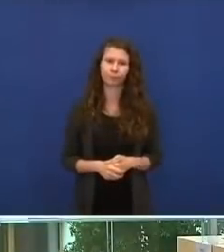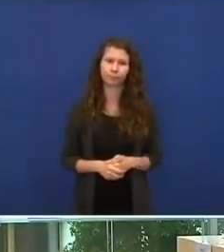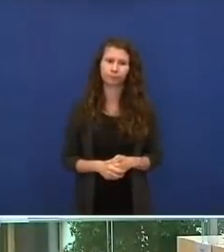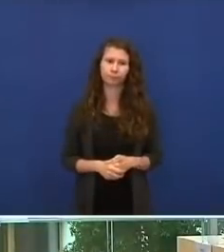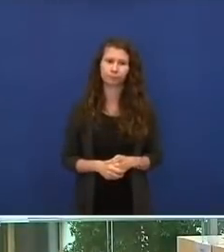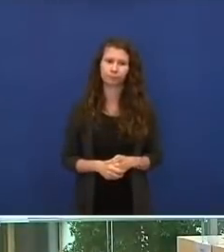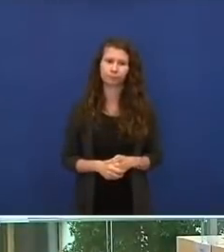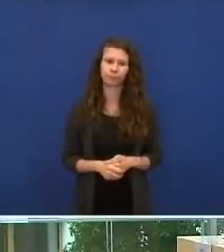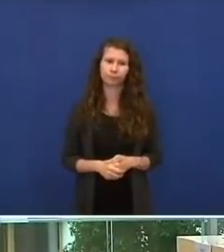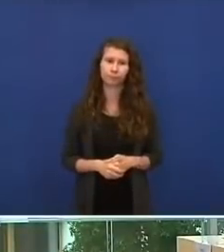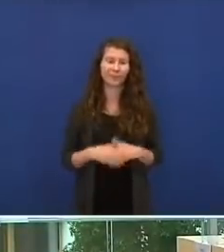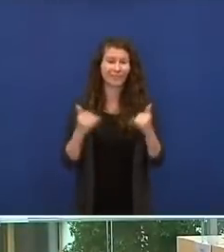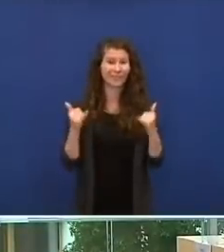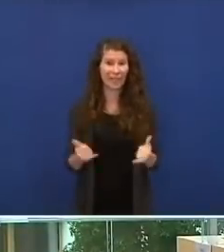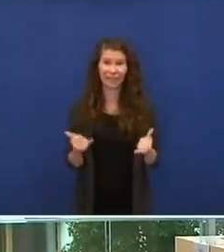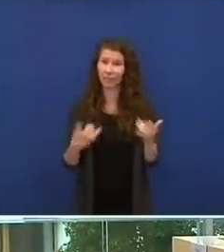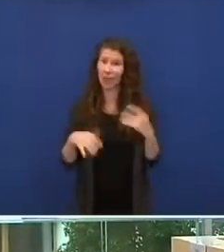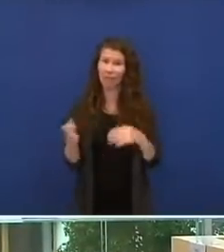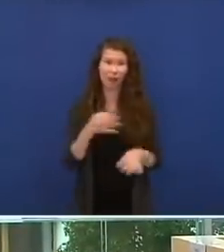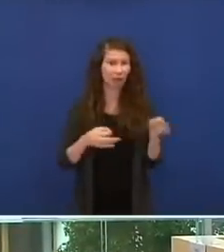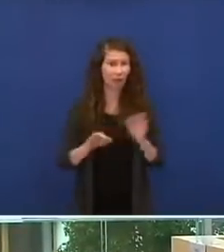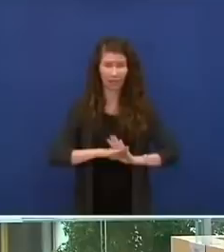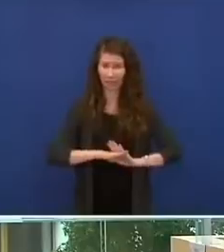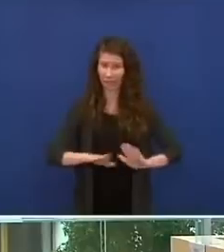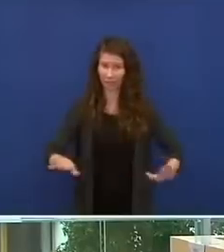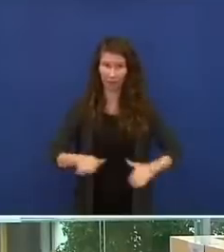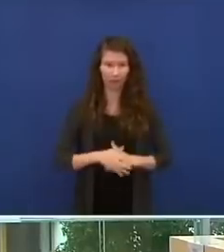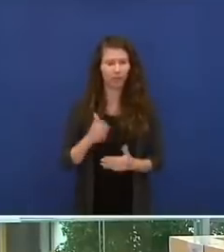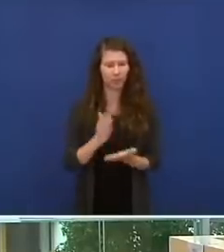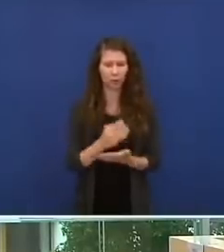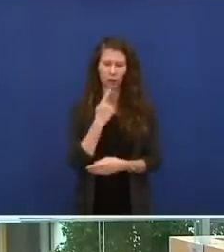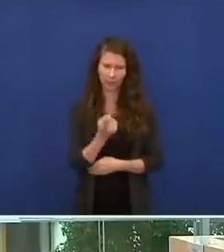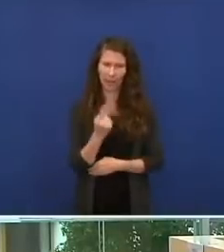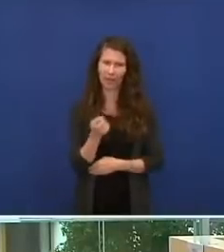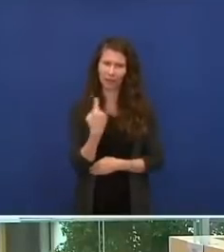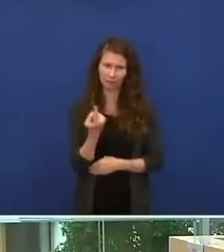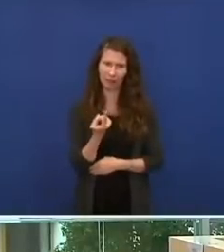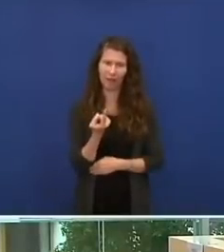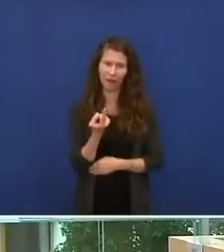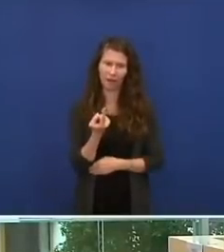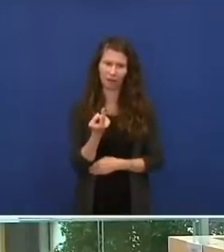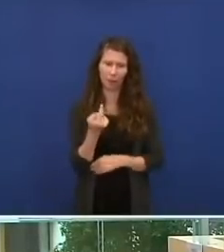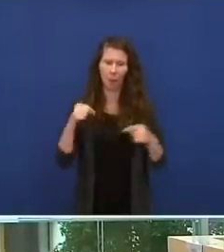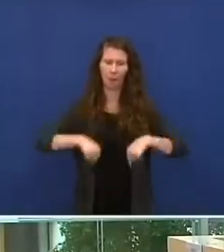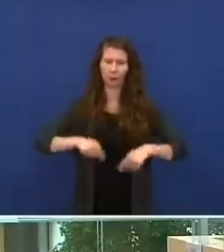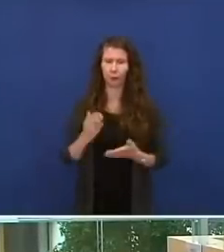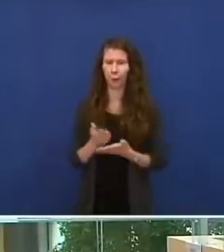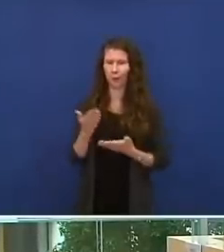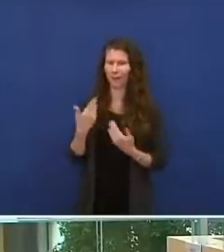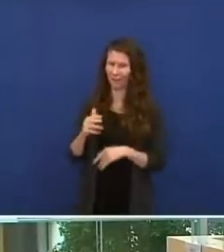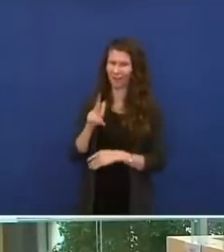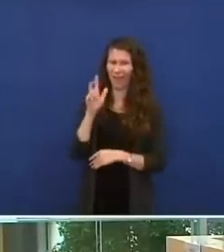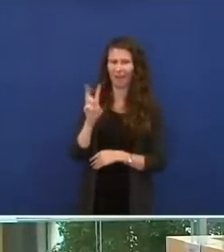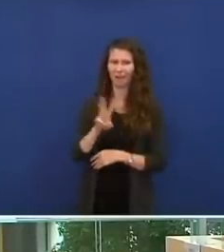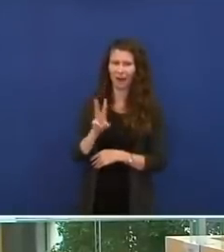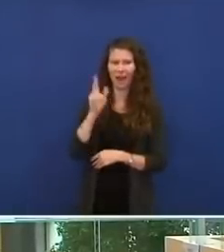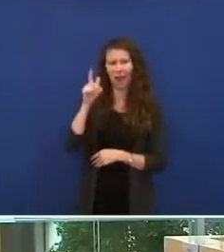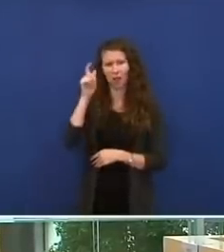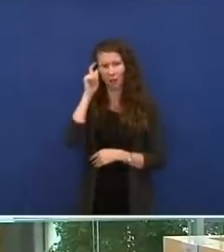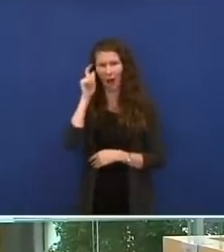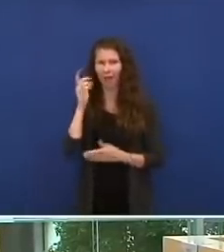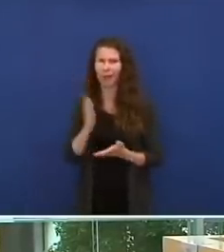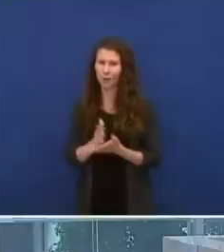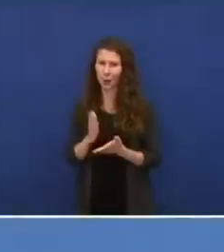Jetzt sehe ich keine weiteren Fragen mehr. Wie gesagt, hatten wir auch Herrn Wieler und Herrn Spahn, wo sie sich für die